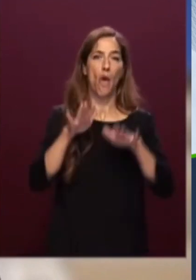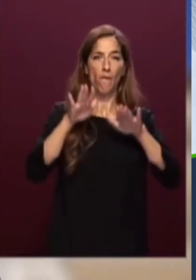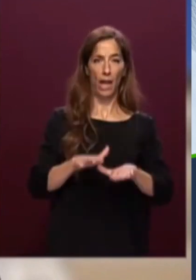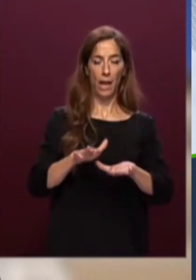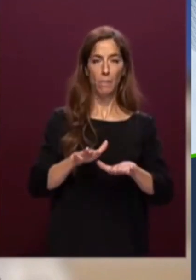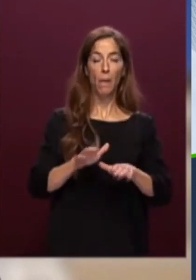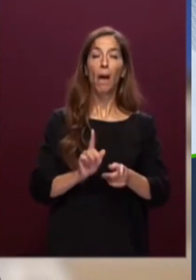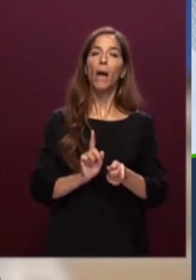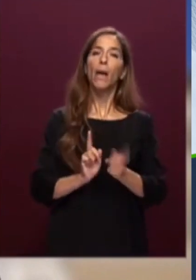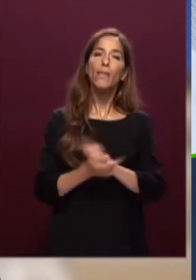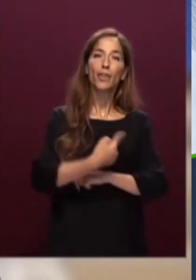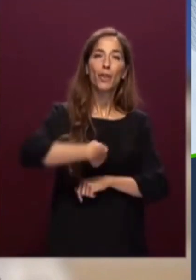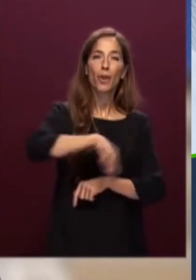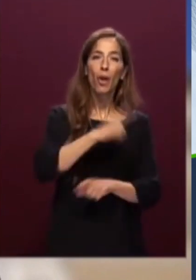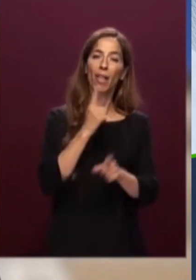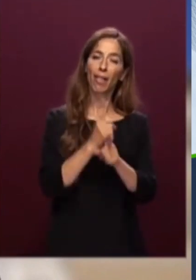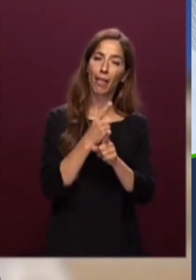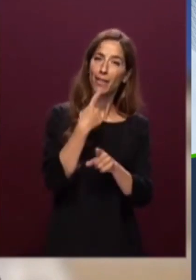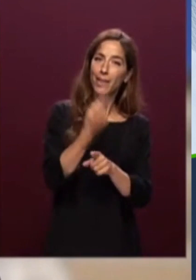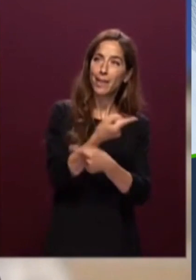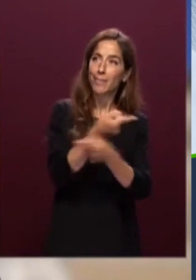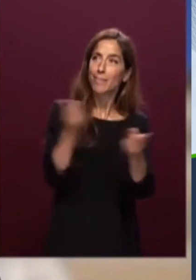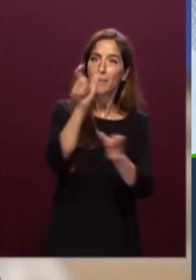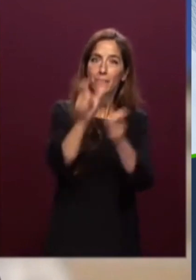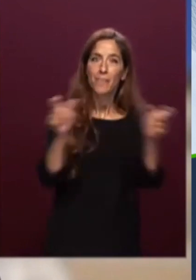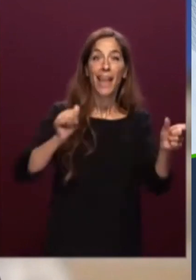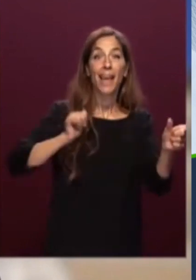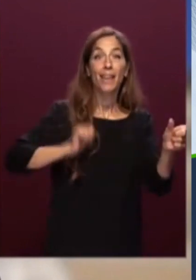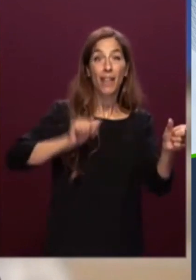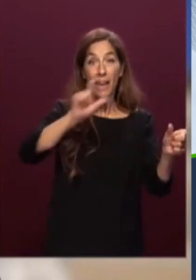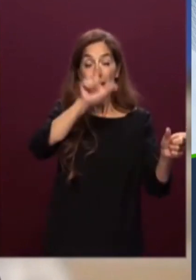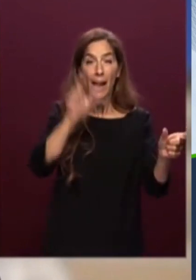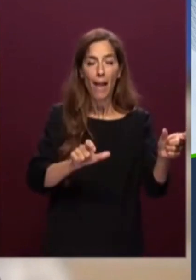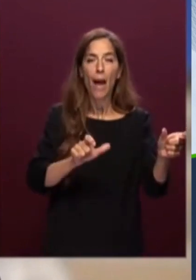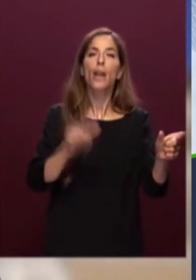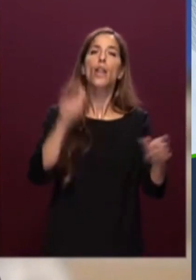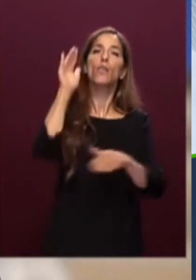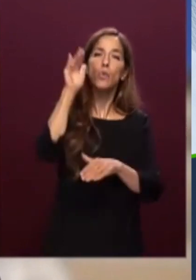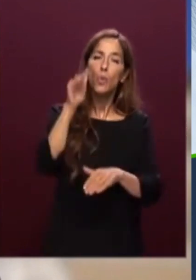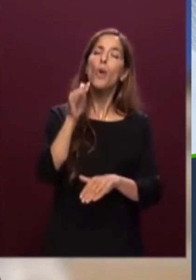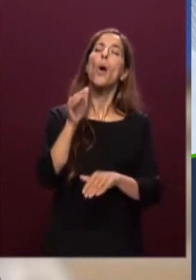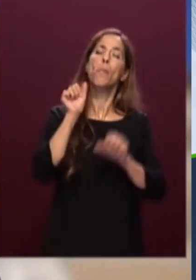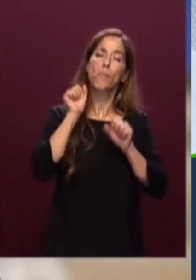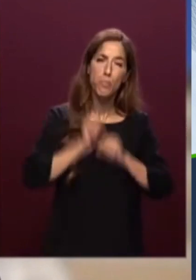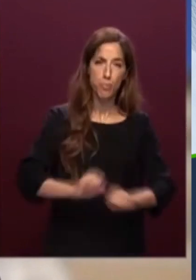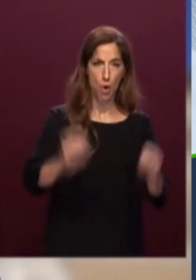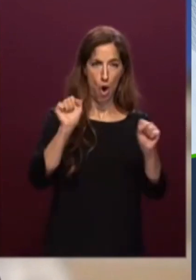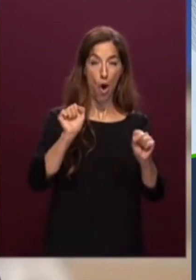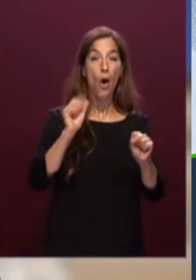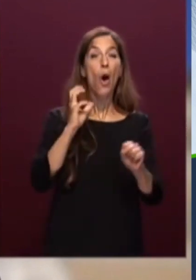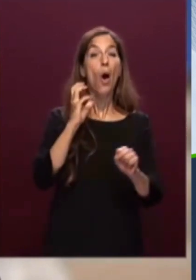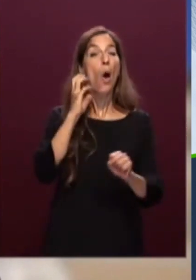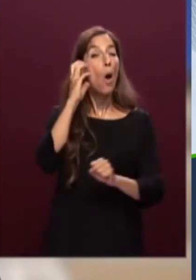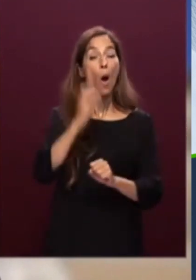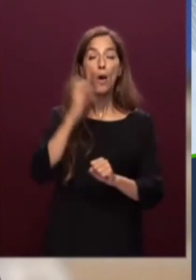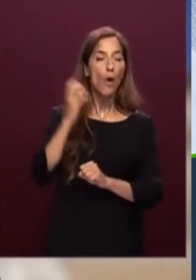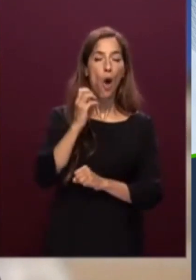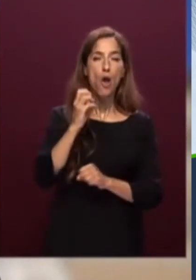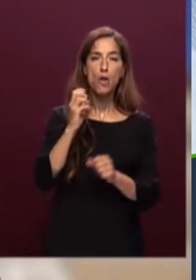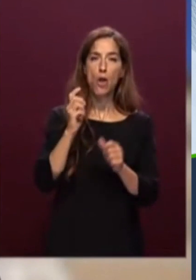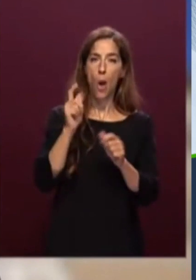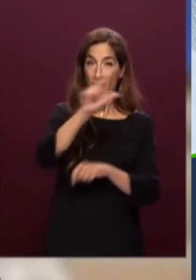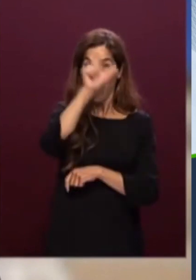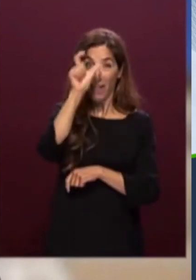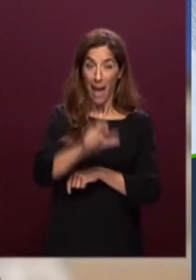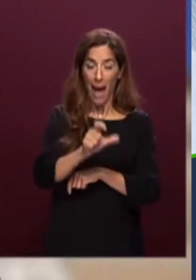un futuro possibile l'orgoglio di un paese che è tra le sette maggiori economie del mondo paese